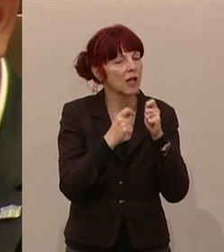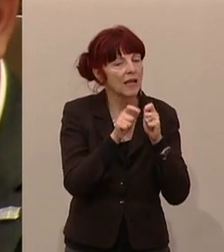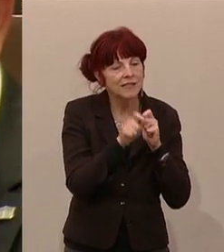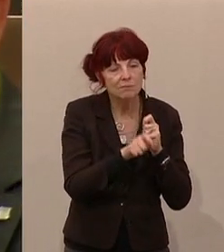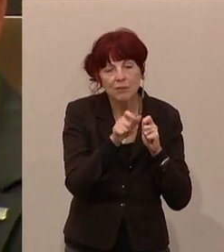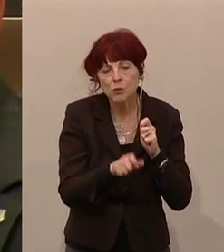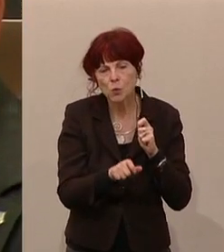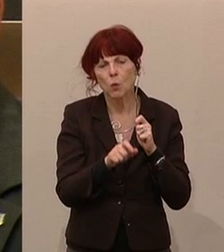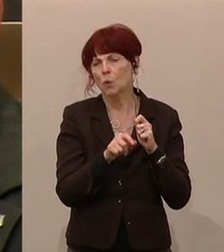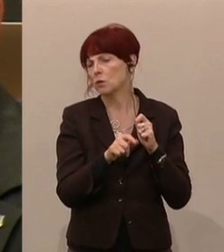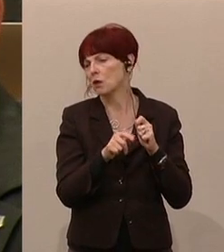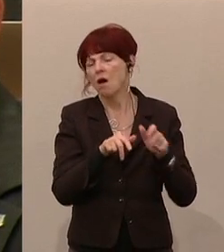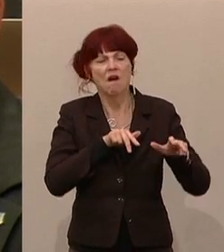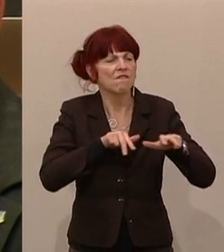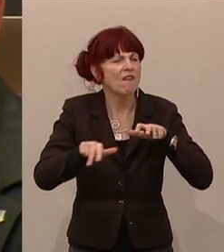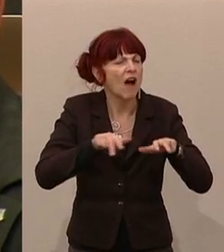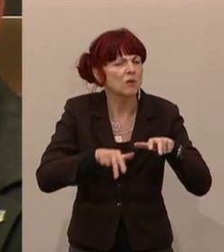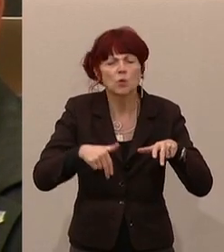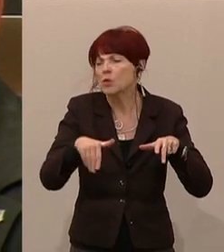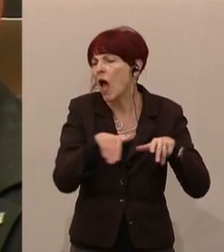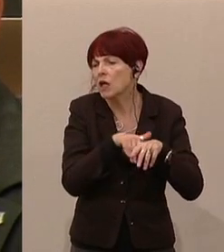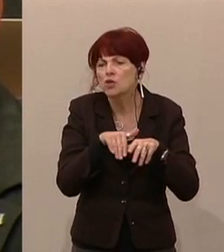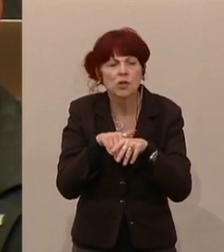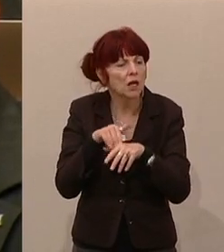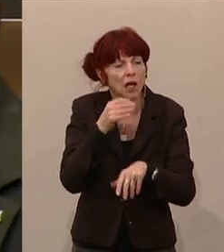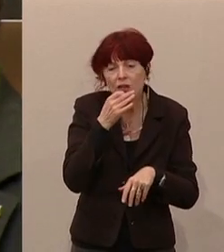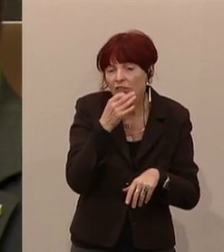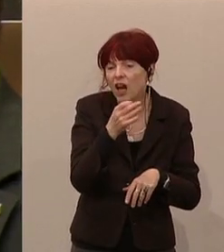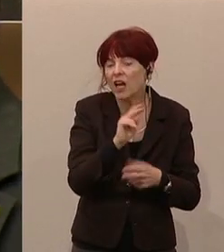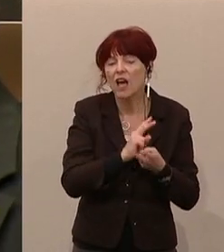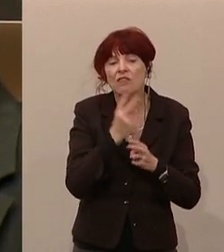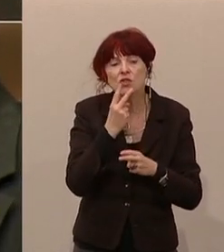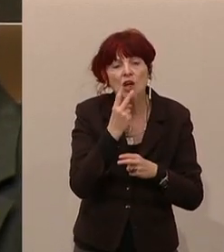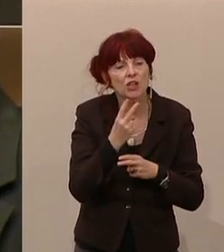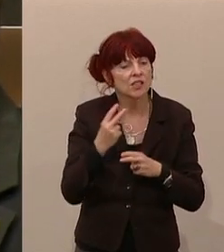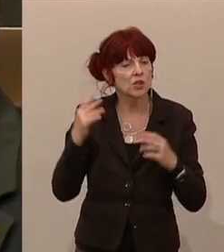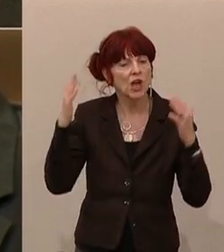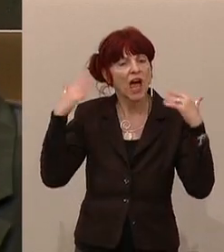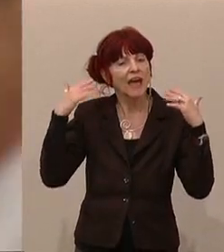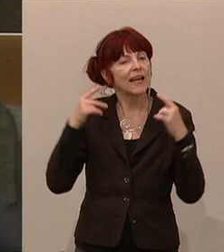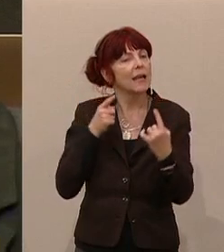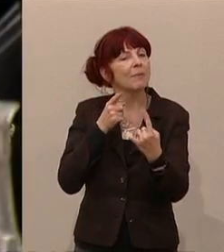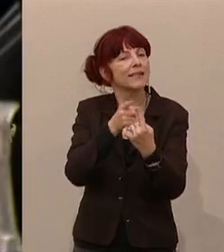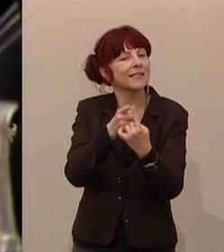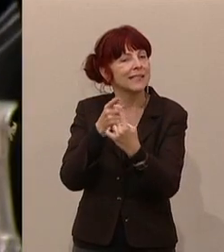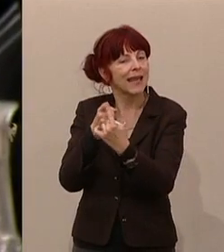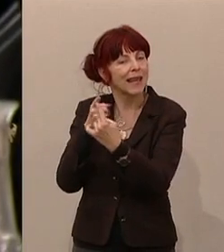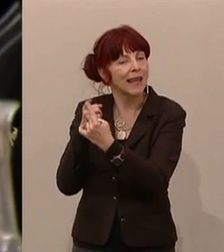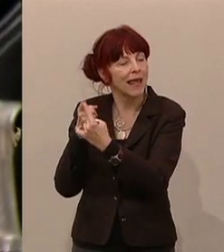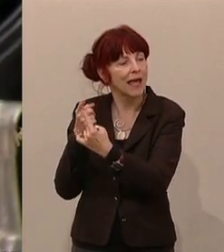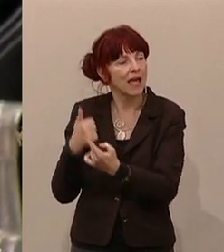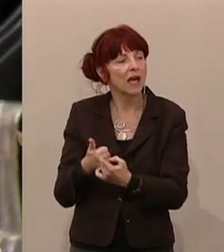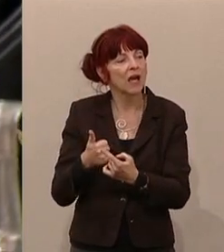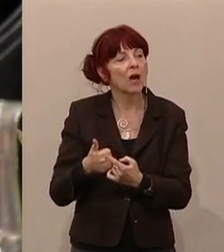wunderbare Verwaltungsangestellte, wie schaut denn das jetzt aus mit den Klimazielen beispielsweise in der Grundstoffindustrie,